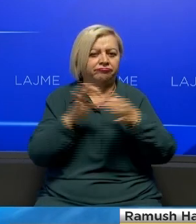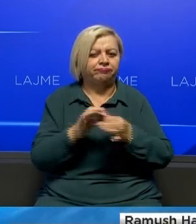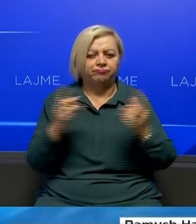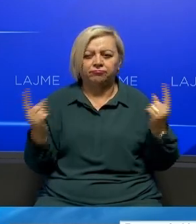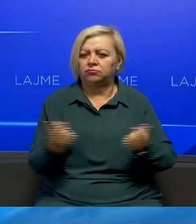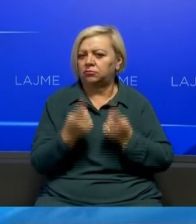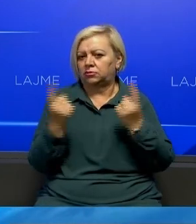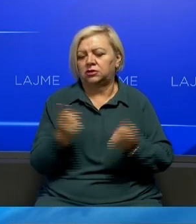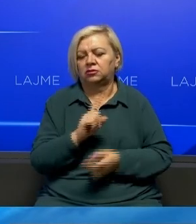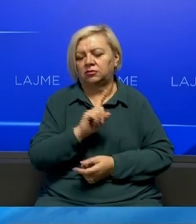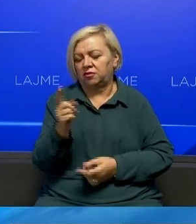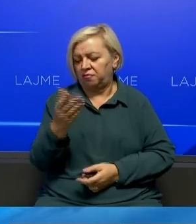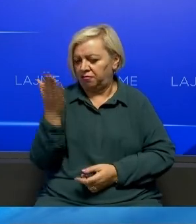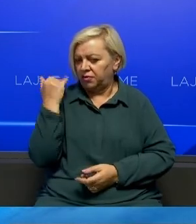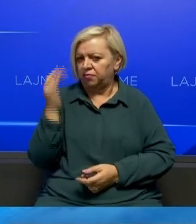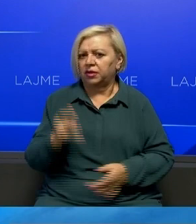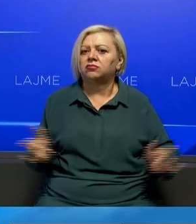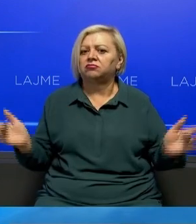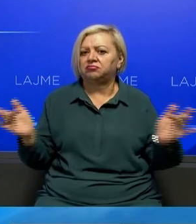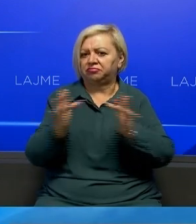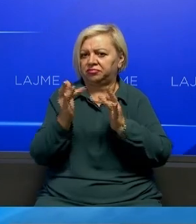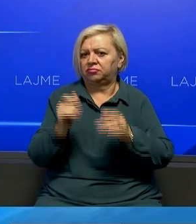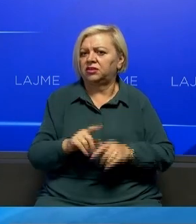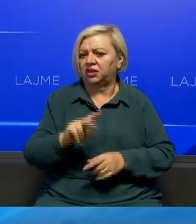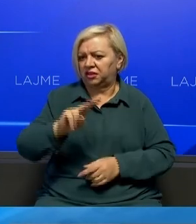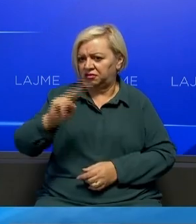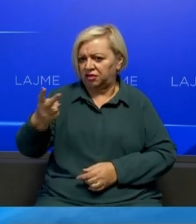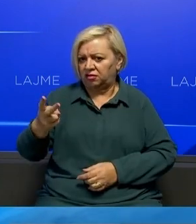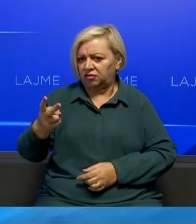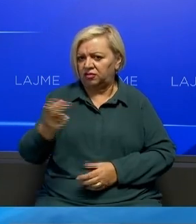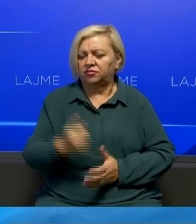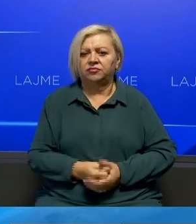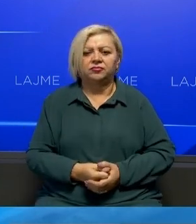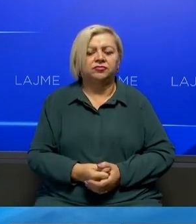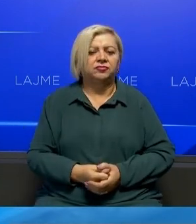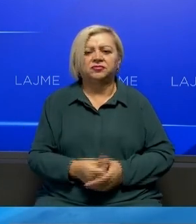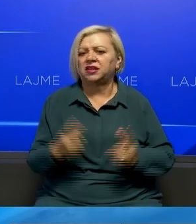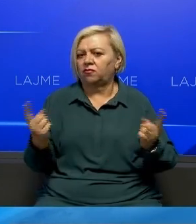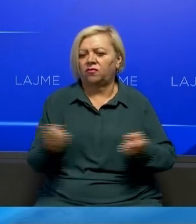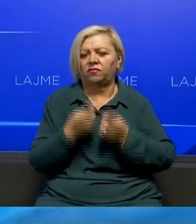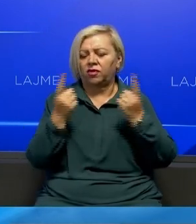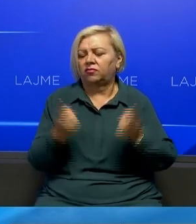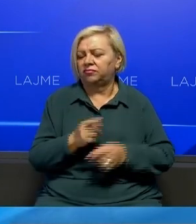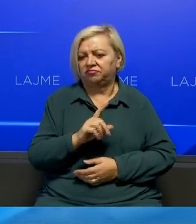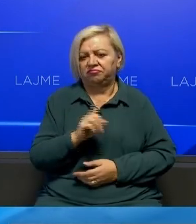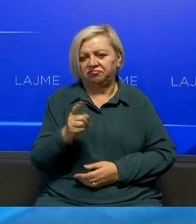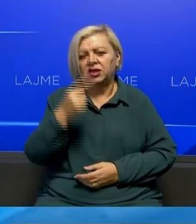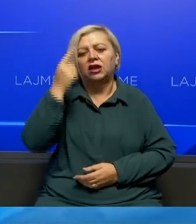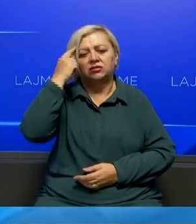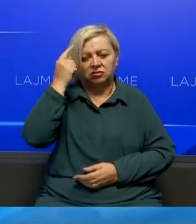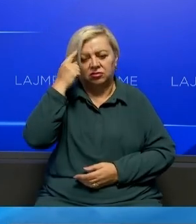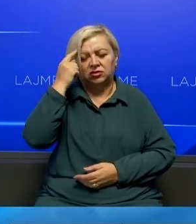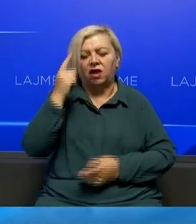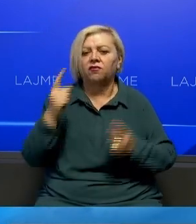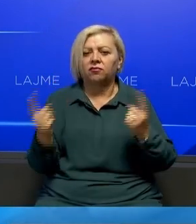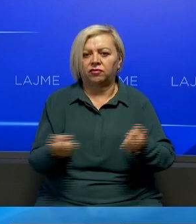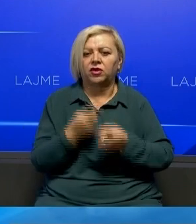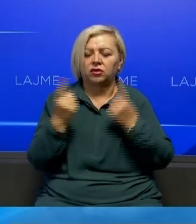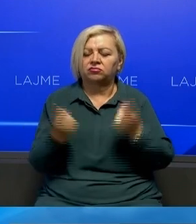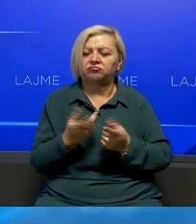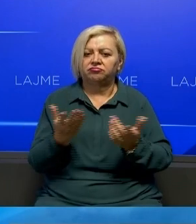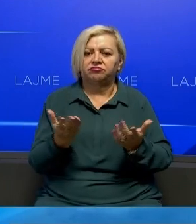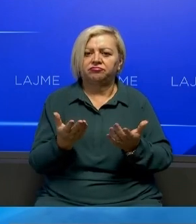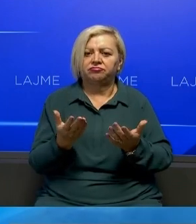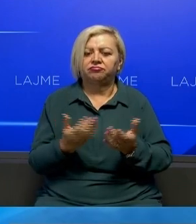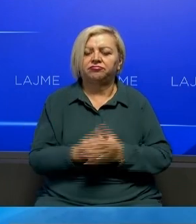kalumën i kemë kritikua të tjerë kur kanë do veprime tila që mos kanë bojnë me fushata nuk po dyshoj që është fushat po me gjithë atë